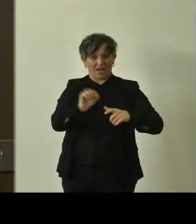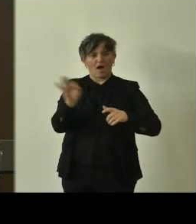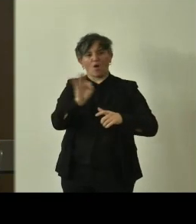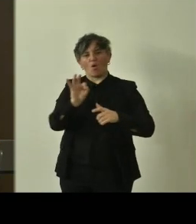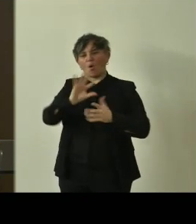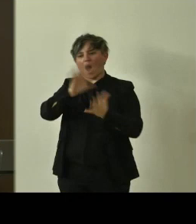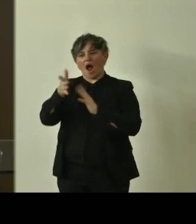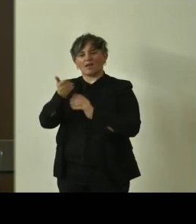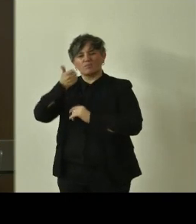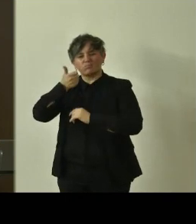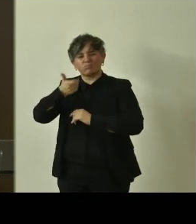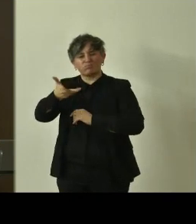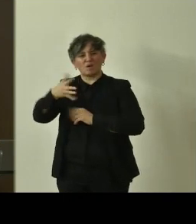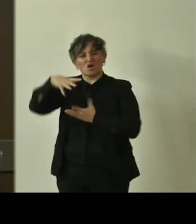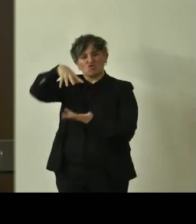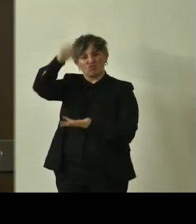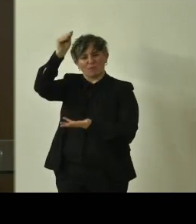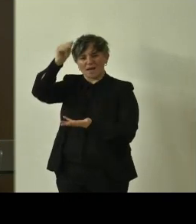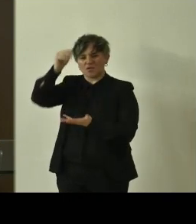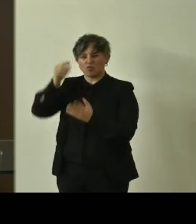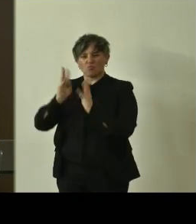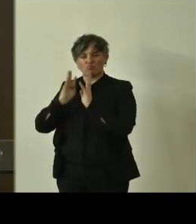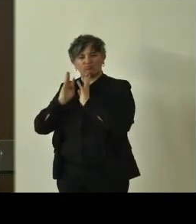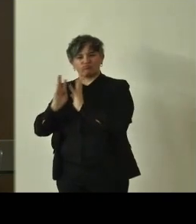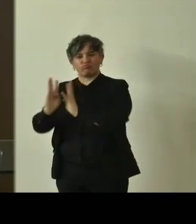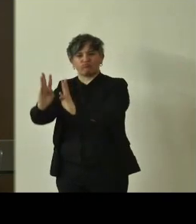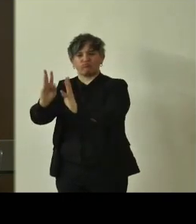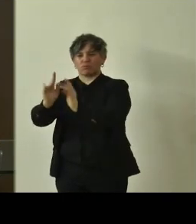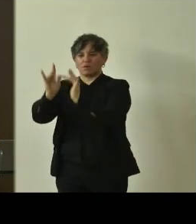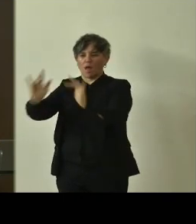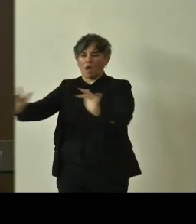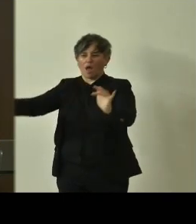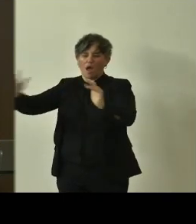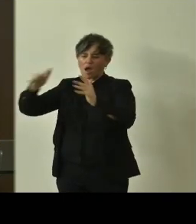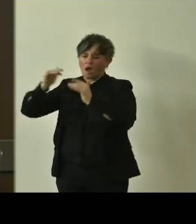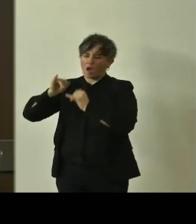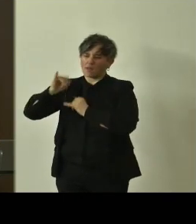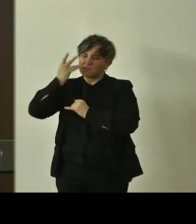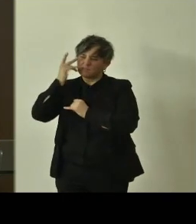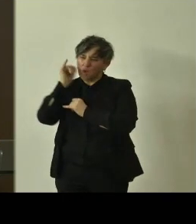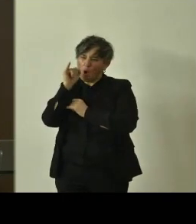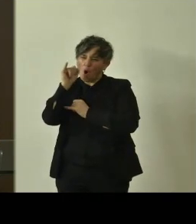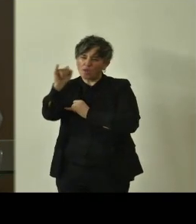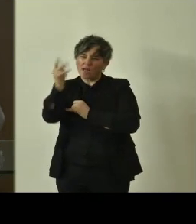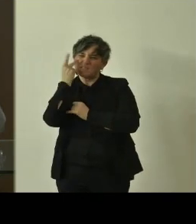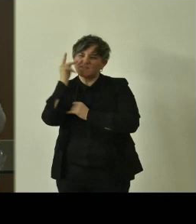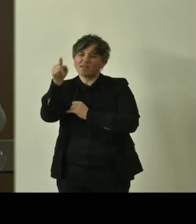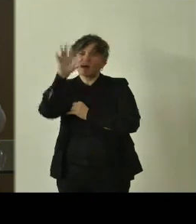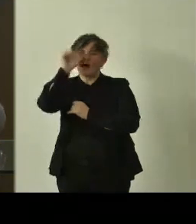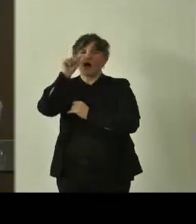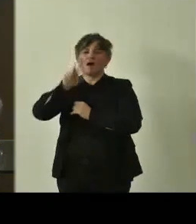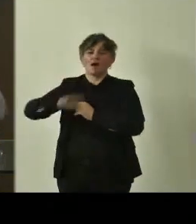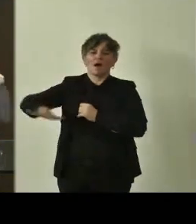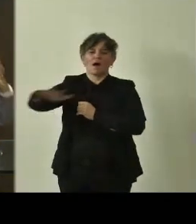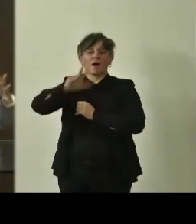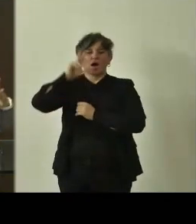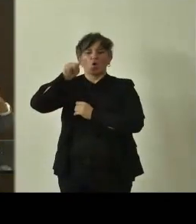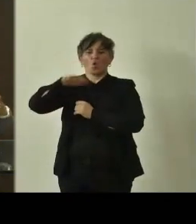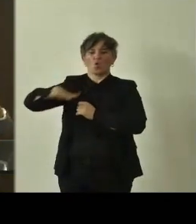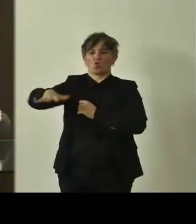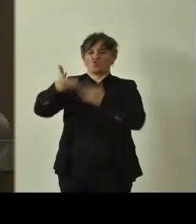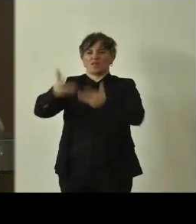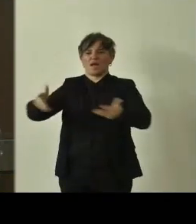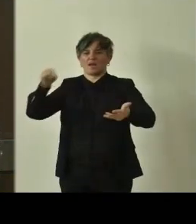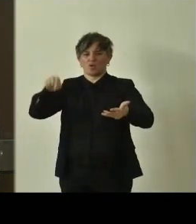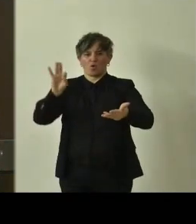cipressi che in una prateria molto ampia si vedono anche in lontanza e identificano il territorio, fanno riconoscere quel